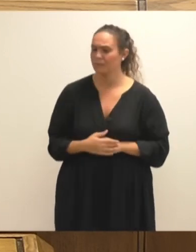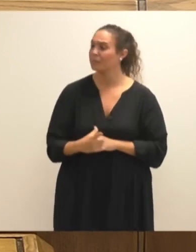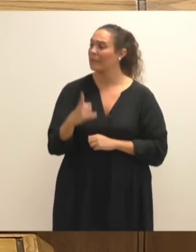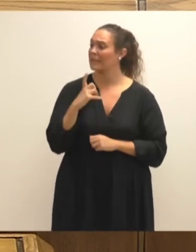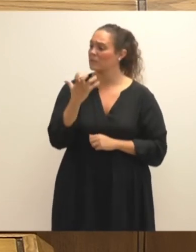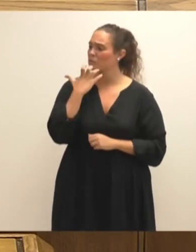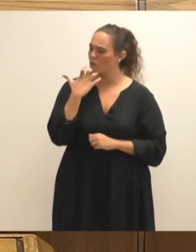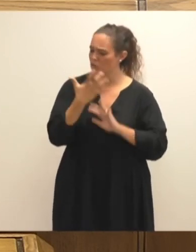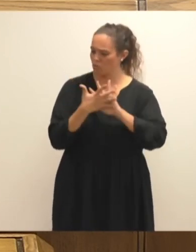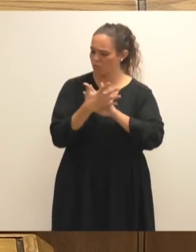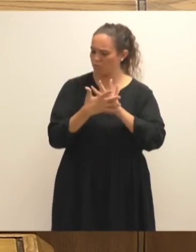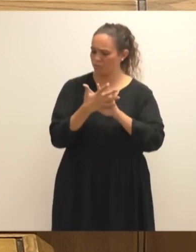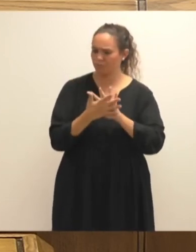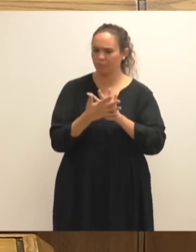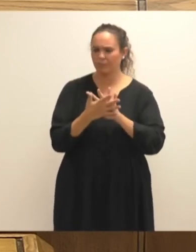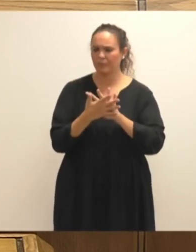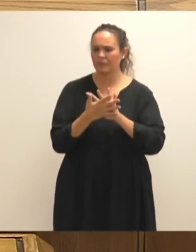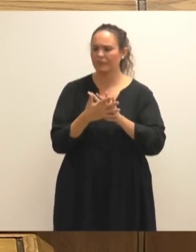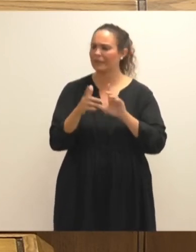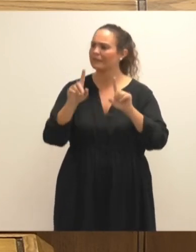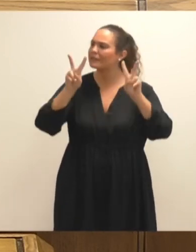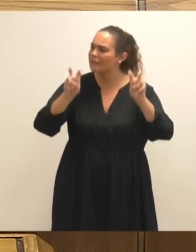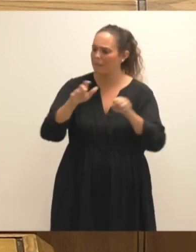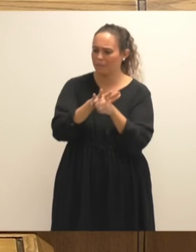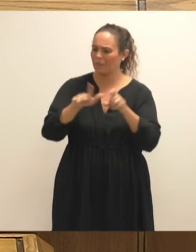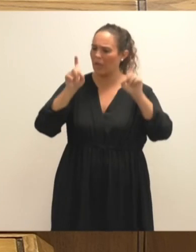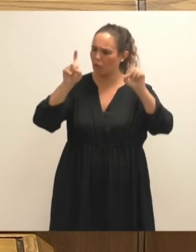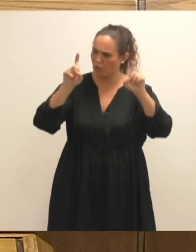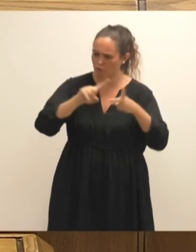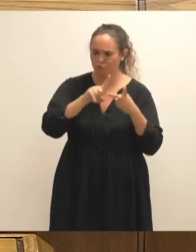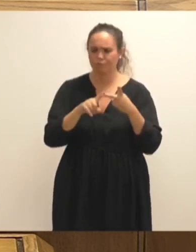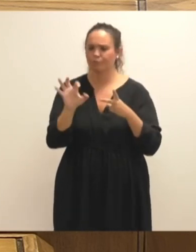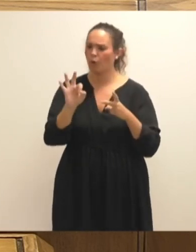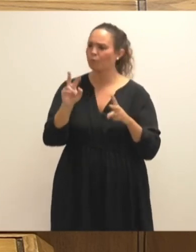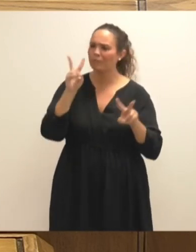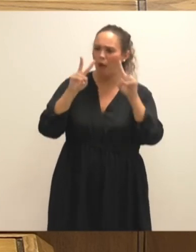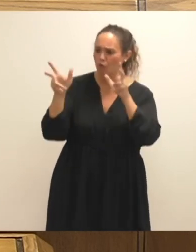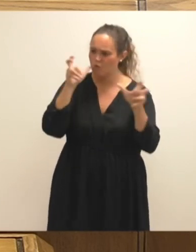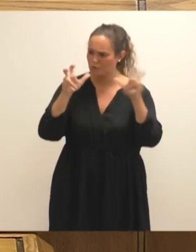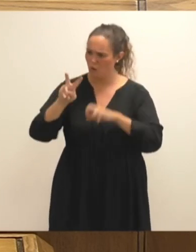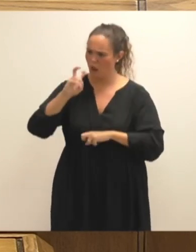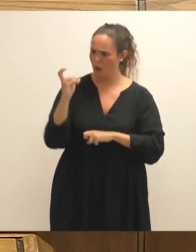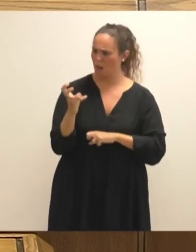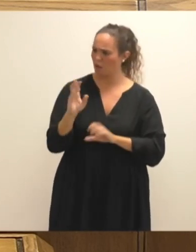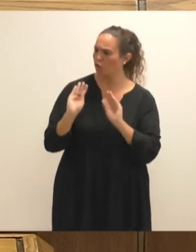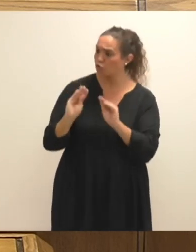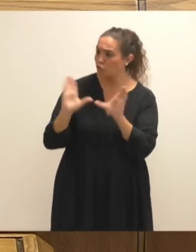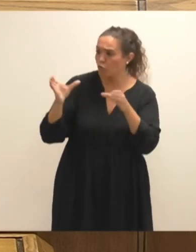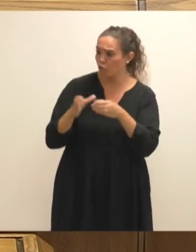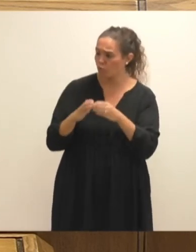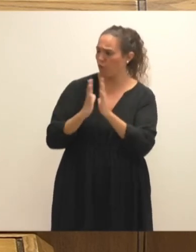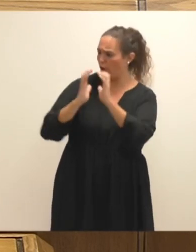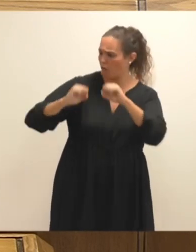ikusentzunezkoen arloetan zuen taldearekin adostasunak lortuen ituen. Gobernantza kolaboratibak hauzolanaren